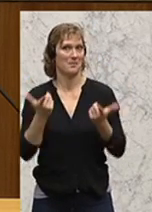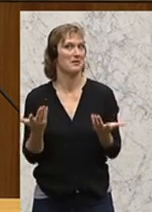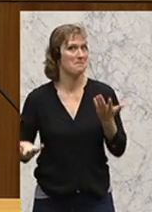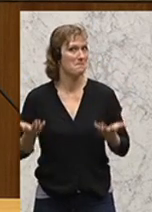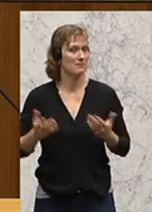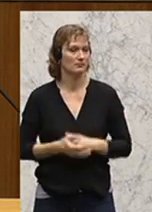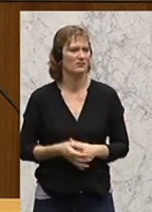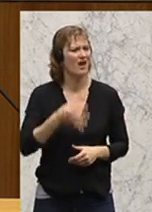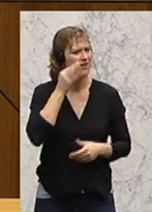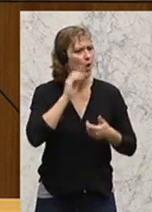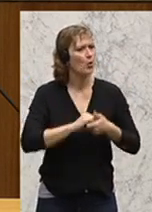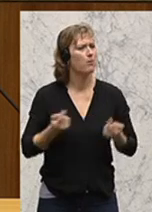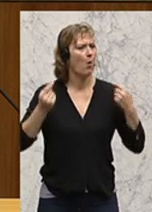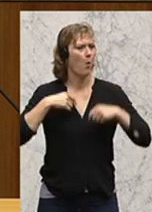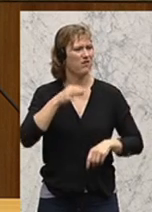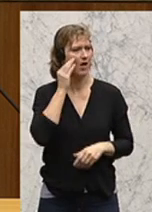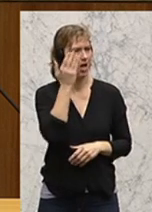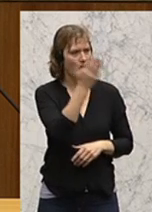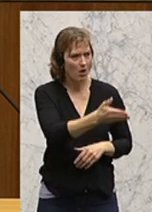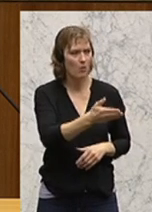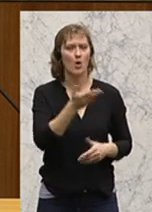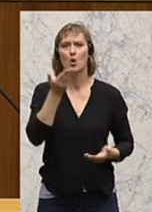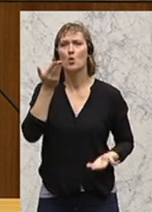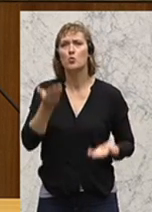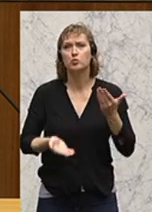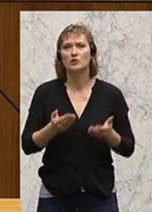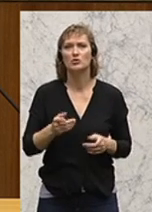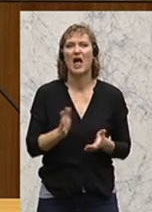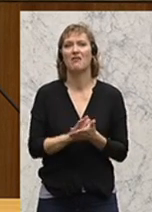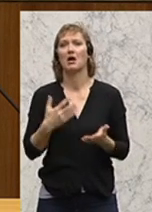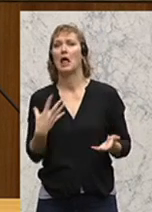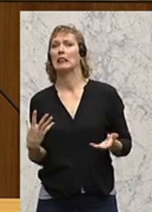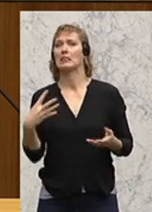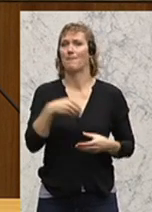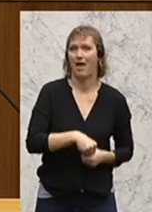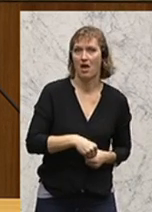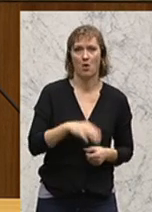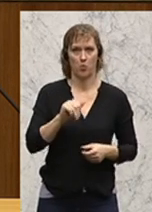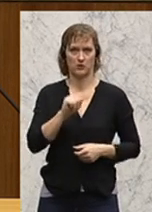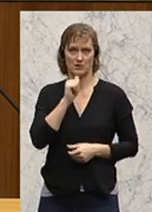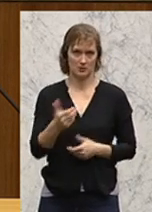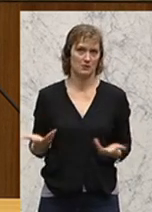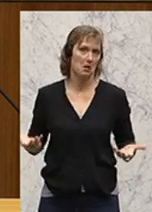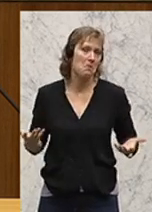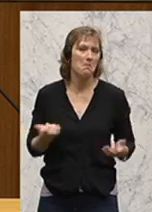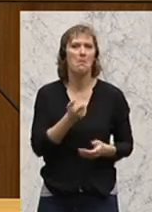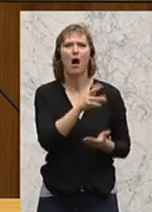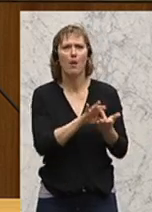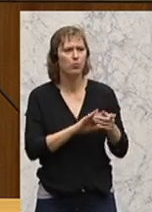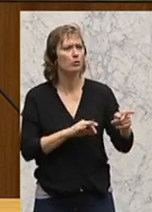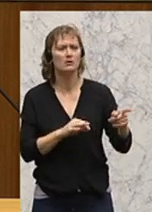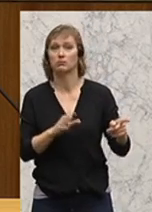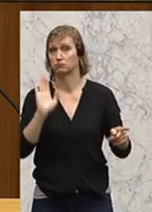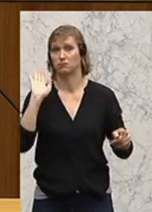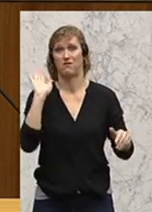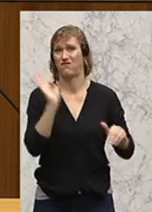Und Frau Klubobfrau, es ist halt immer der Unterschied, ob man wo dabei ist oder nicht. Einige Dinge, die Sie angesprochen haben, sind